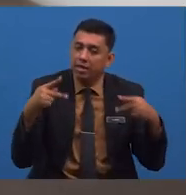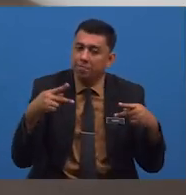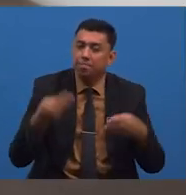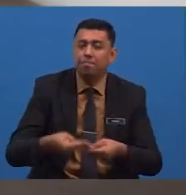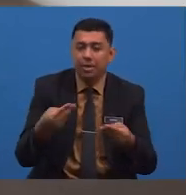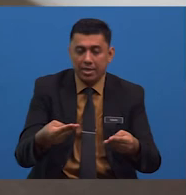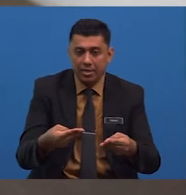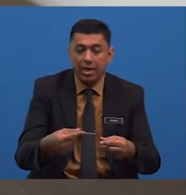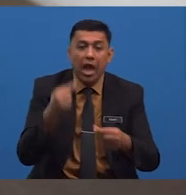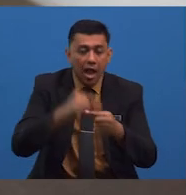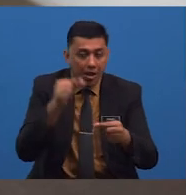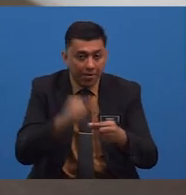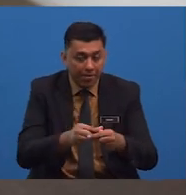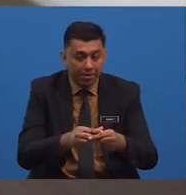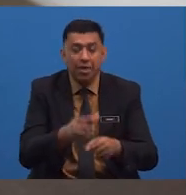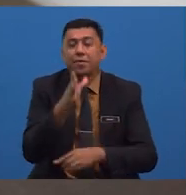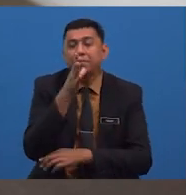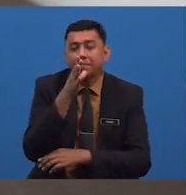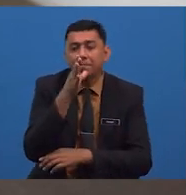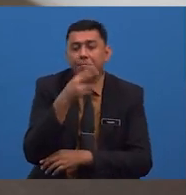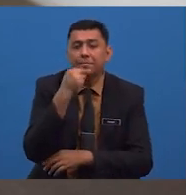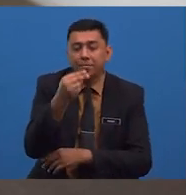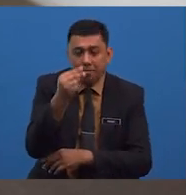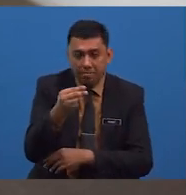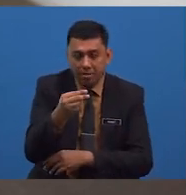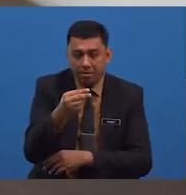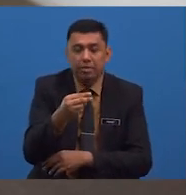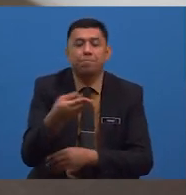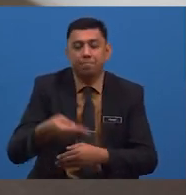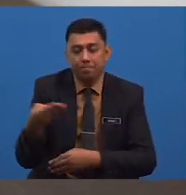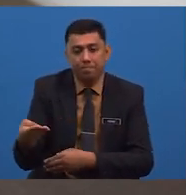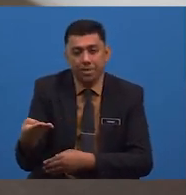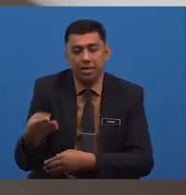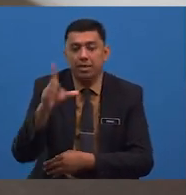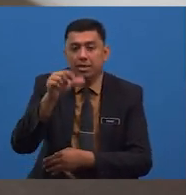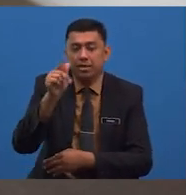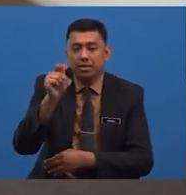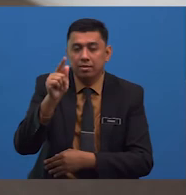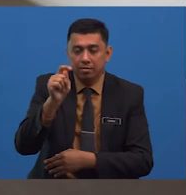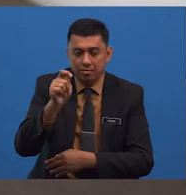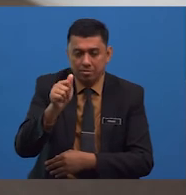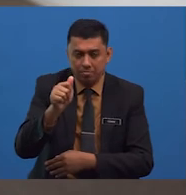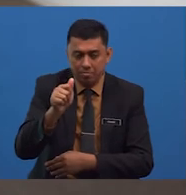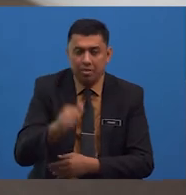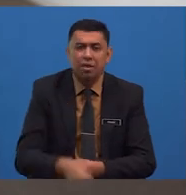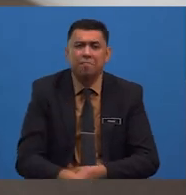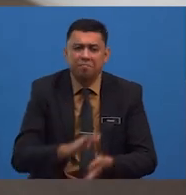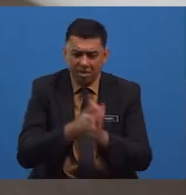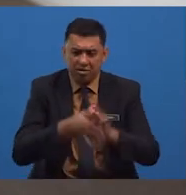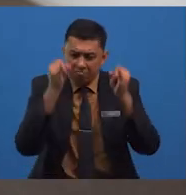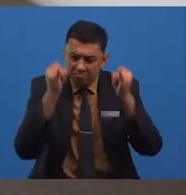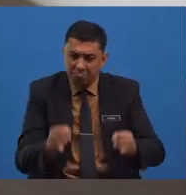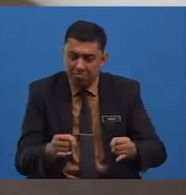membeli halia emak memesan membeli laksa jadilah insan berhati